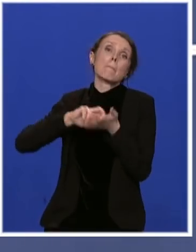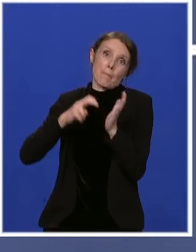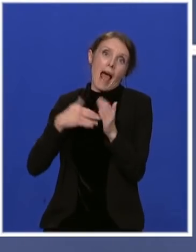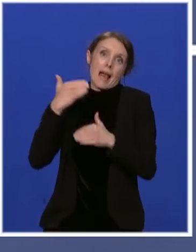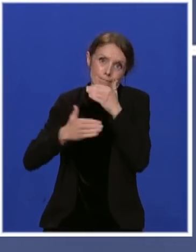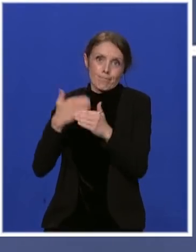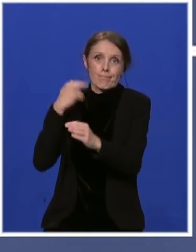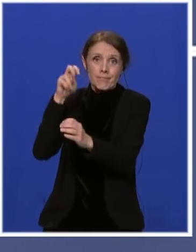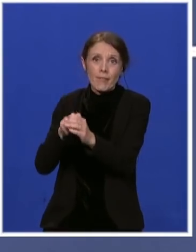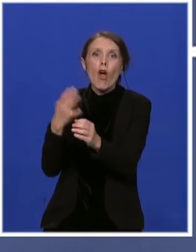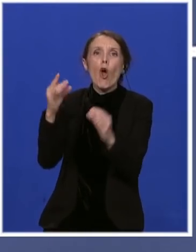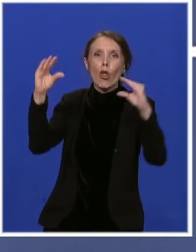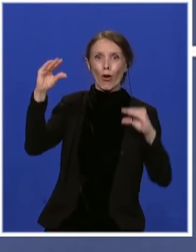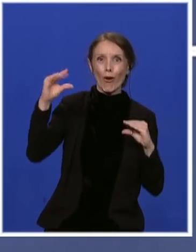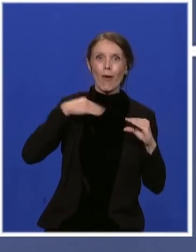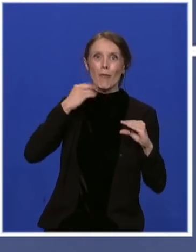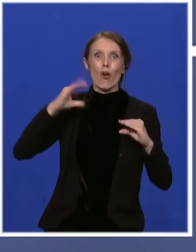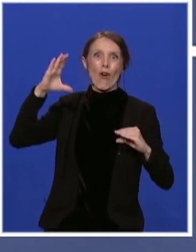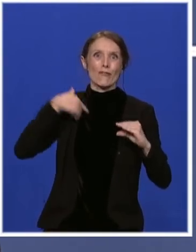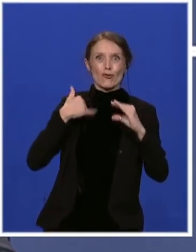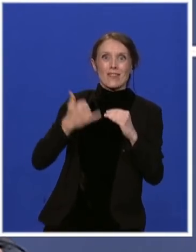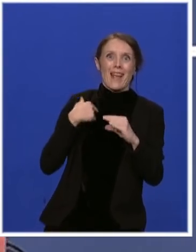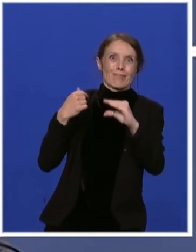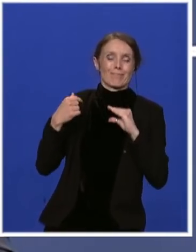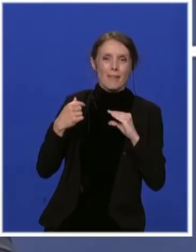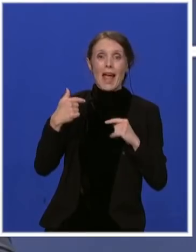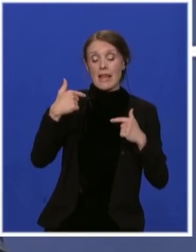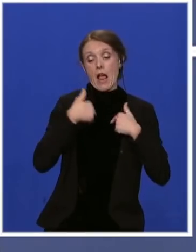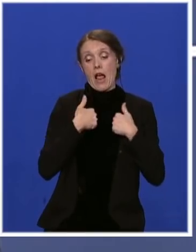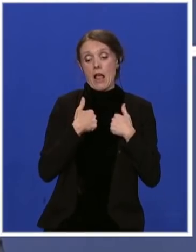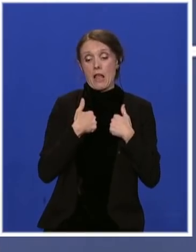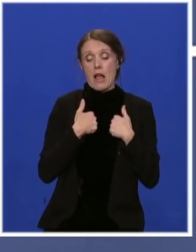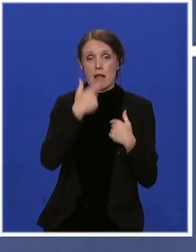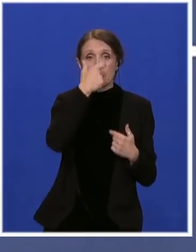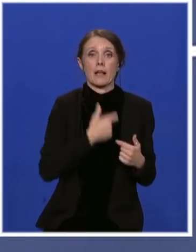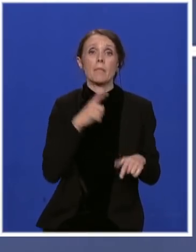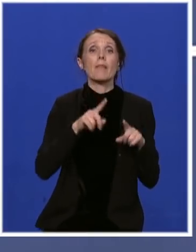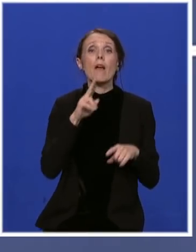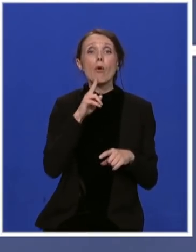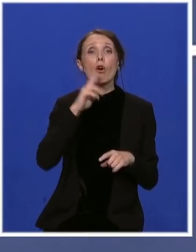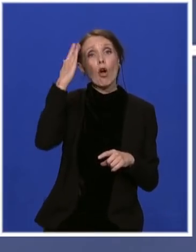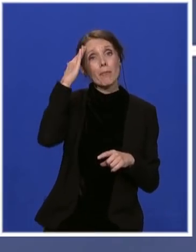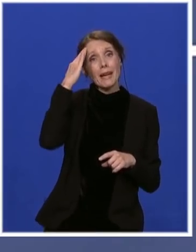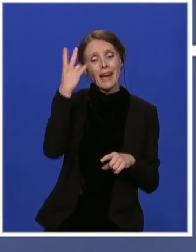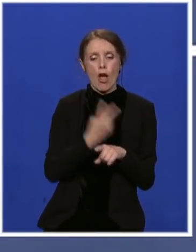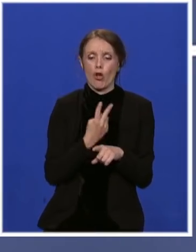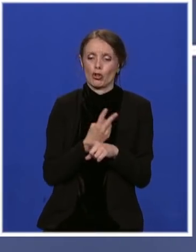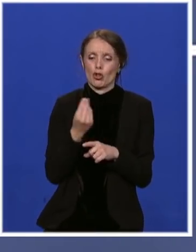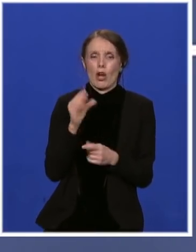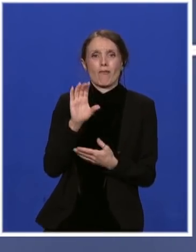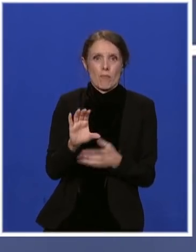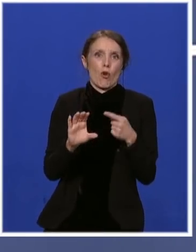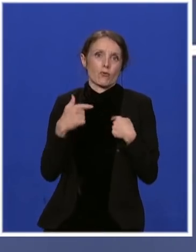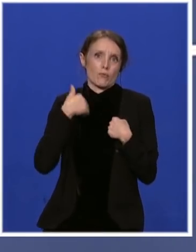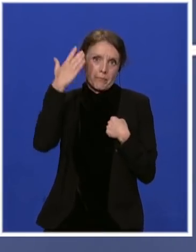A ja sam kao neko ko je brinuo o novcu državnom, državnom, mnogo i danas pomalo brinem.